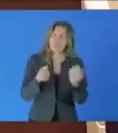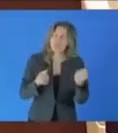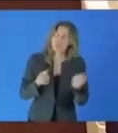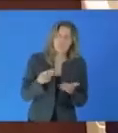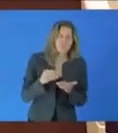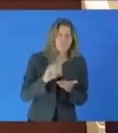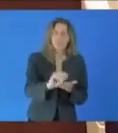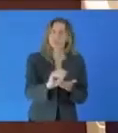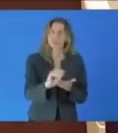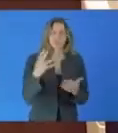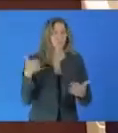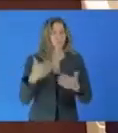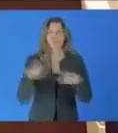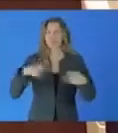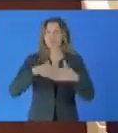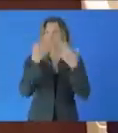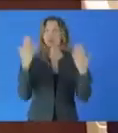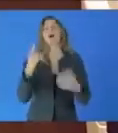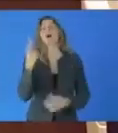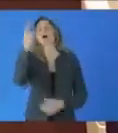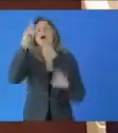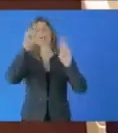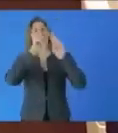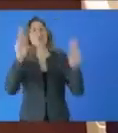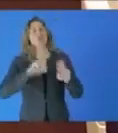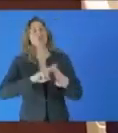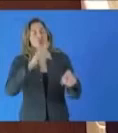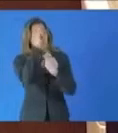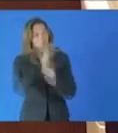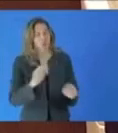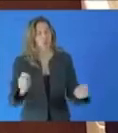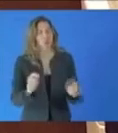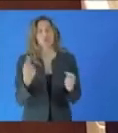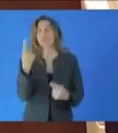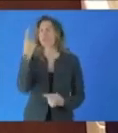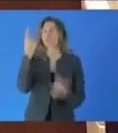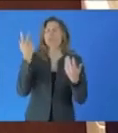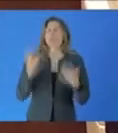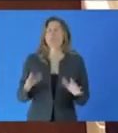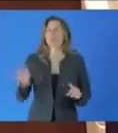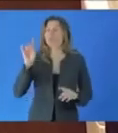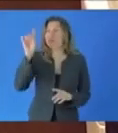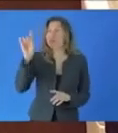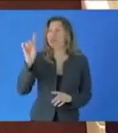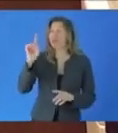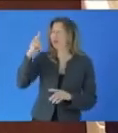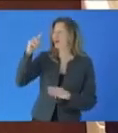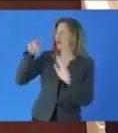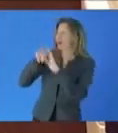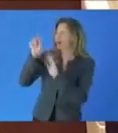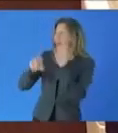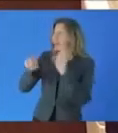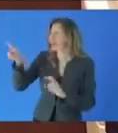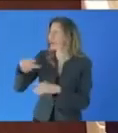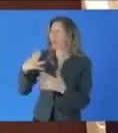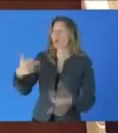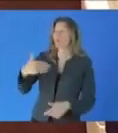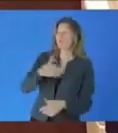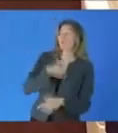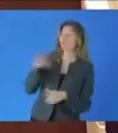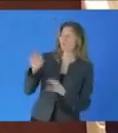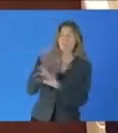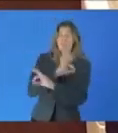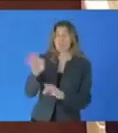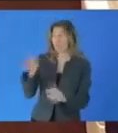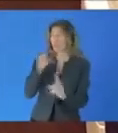réparation effective jusqu'à ce jour, en dehors d'une reconnaissance internationale, sans conséquences réelles ni pour les bourreaux ni